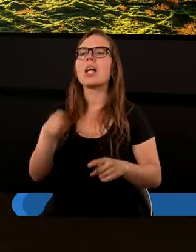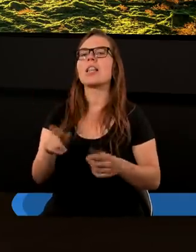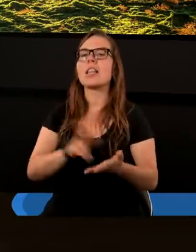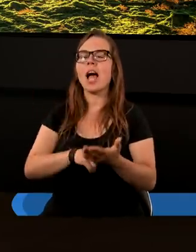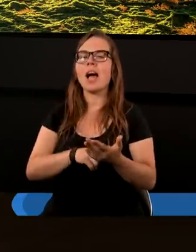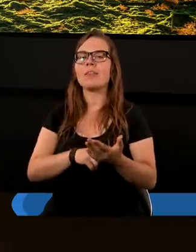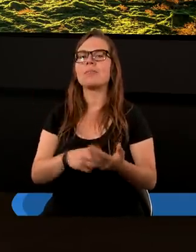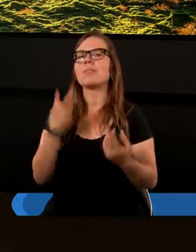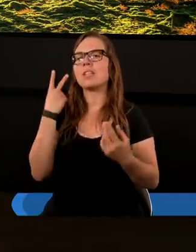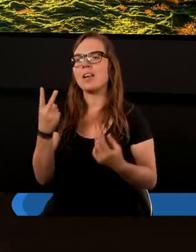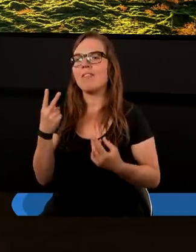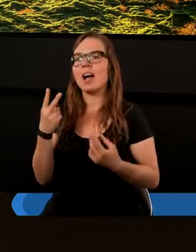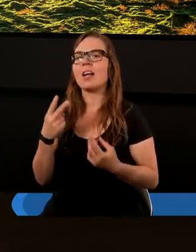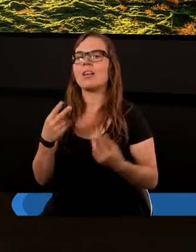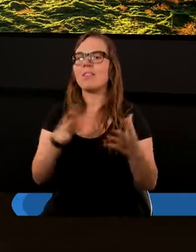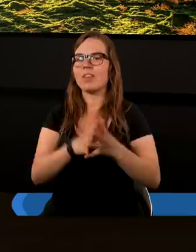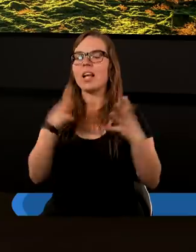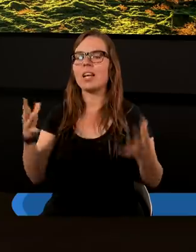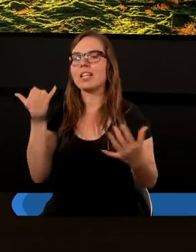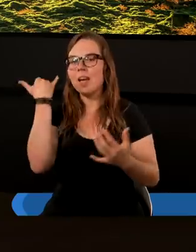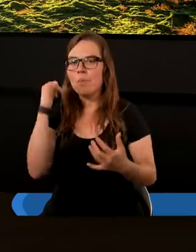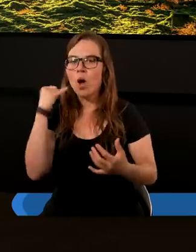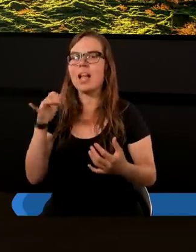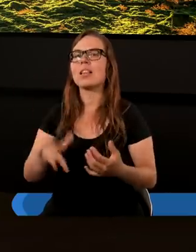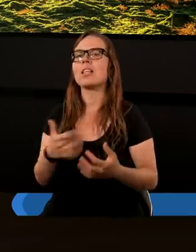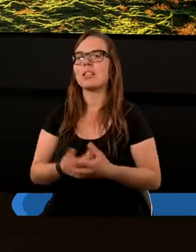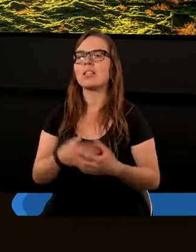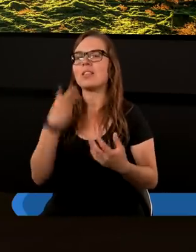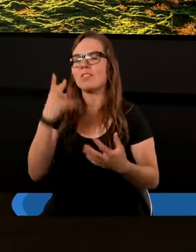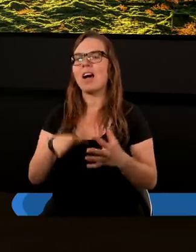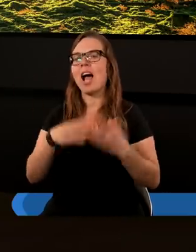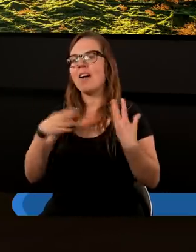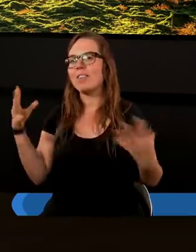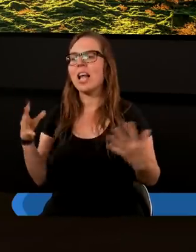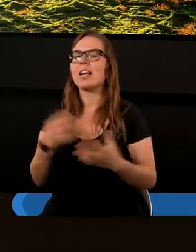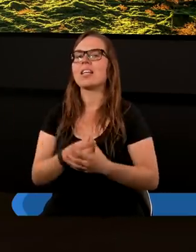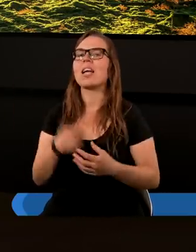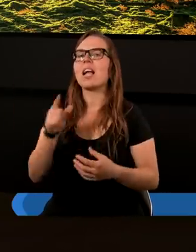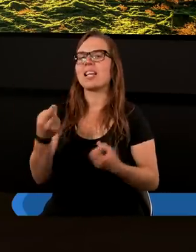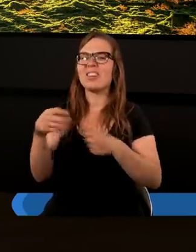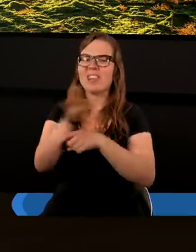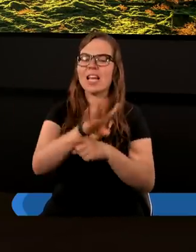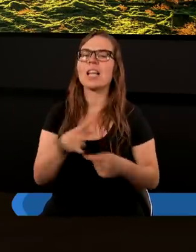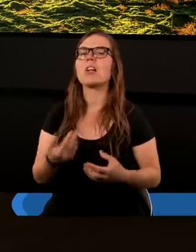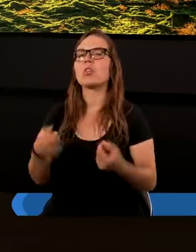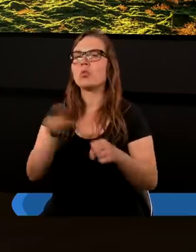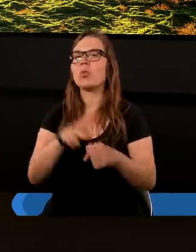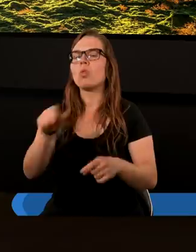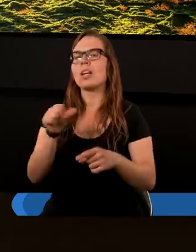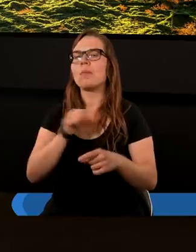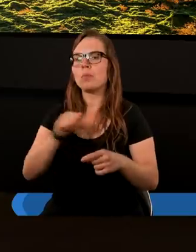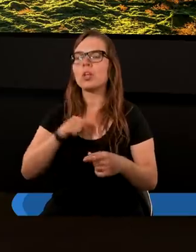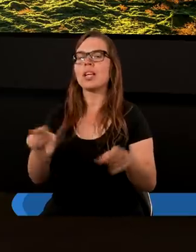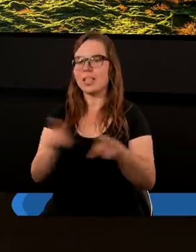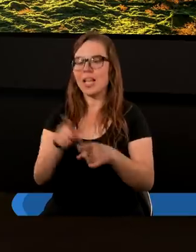dwa wielkie błędy, czy dwa wielkie zwiedzenia, którymi się